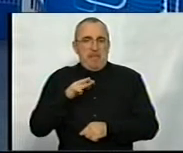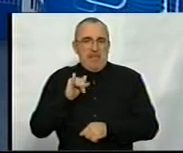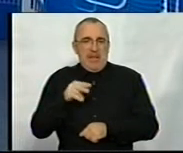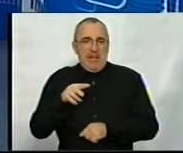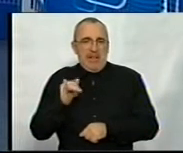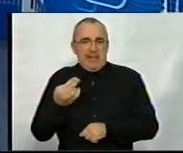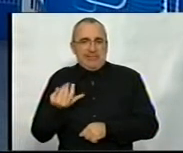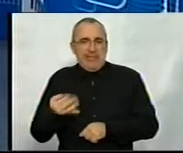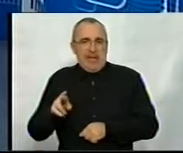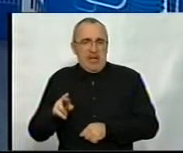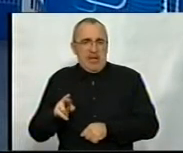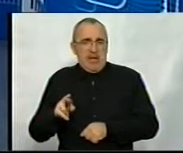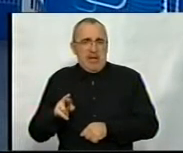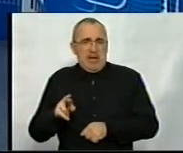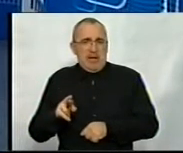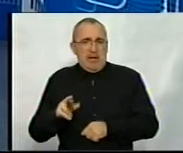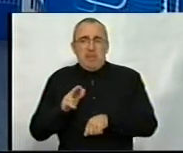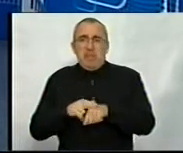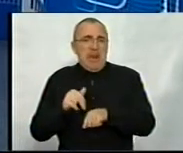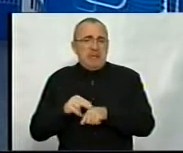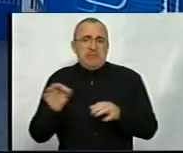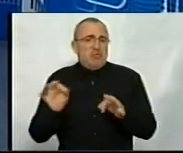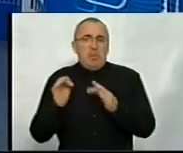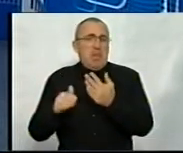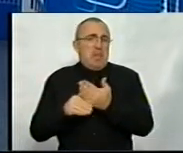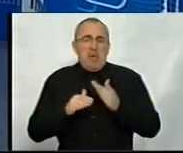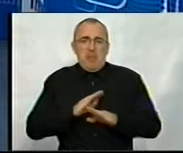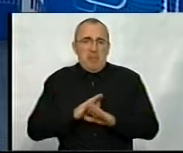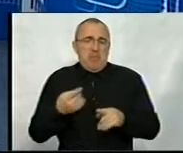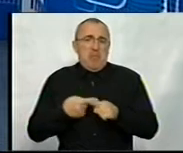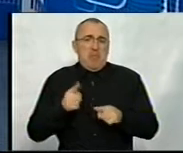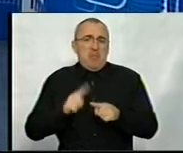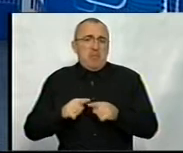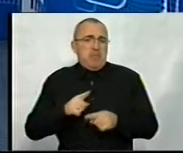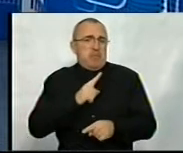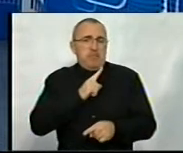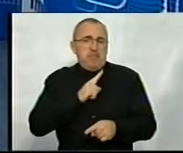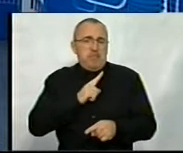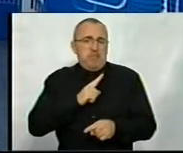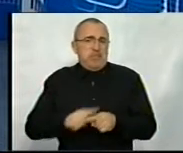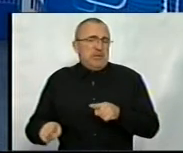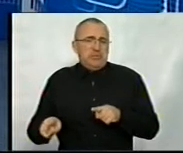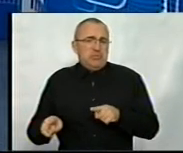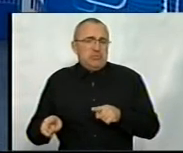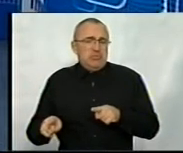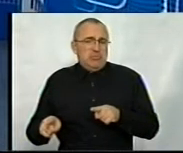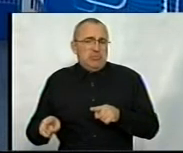но милиция мне ничем не помогала, в том плане, что это сильно быстро за...